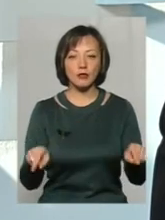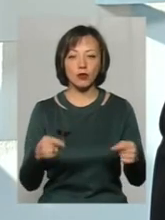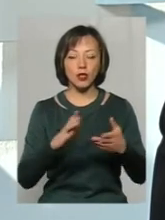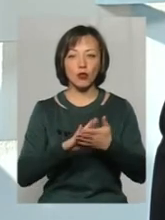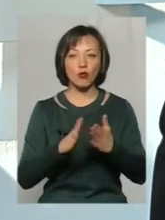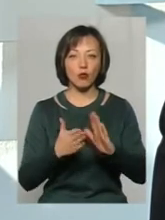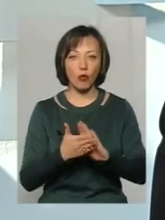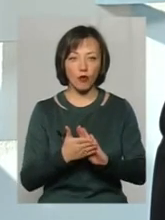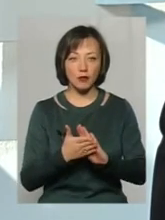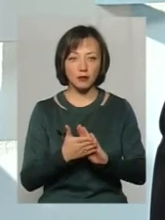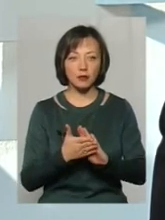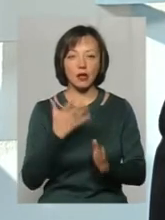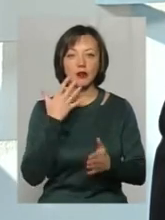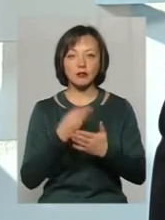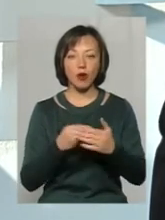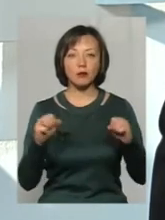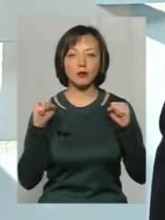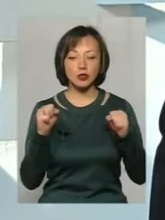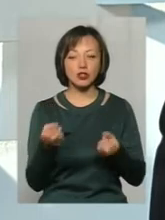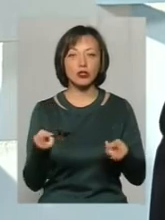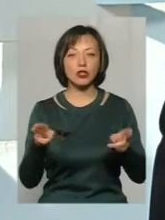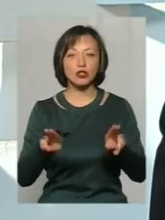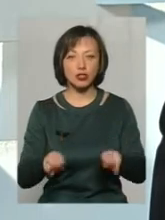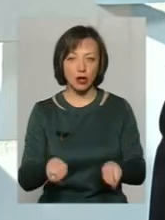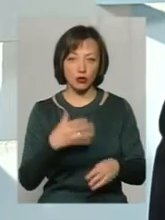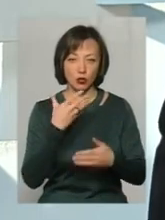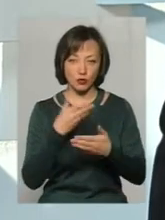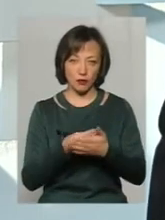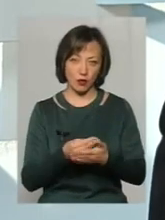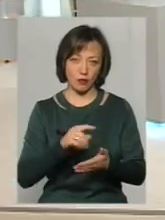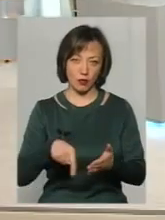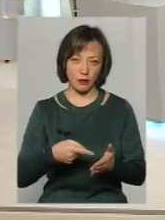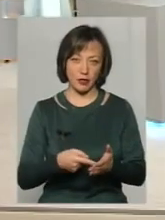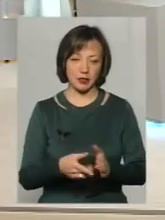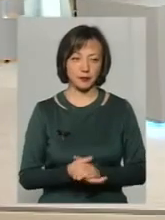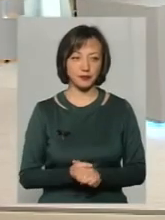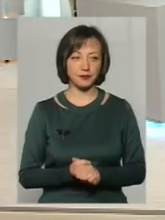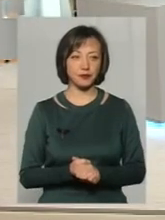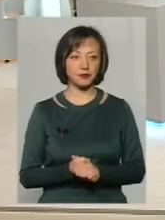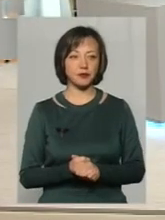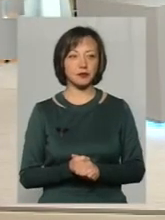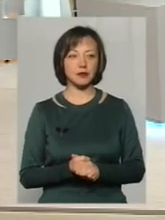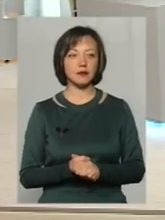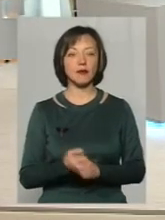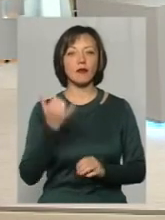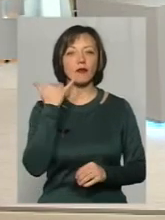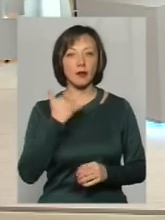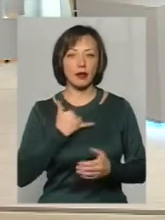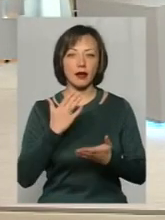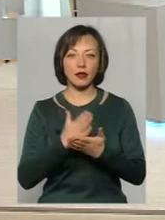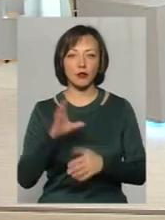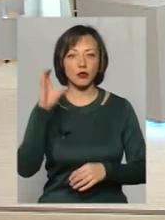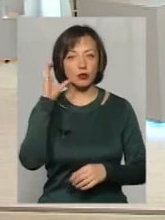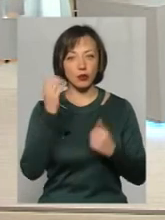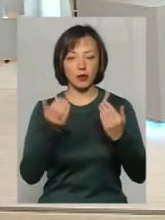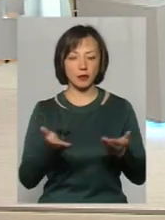умови своїм спортсменам, щоб вони залишалися у нас в місті. Дякую. Наразі пан Сергій. нас є на зв'язку глядач. Давайте